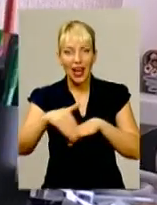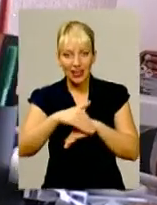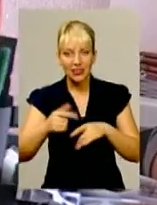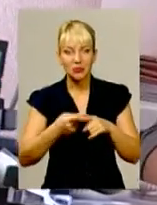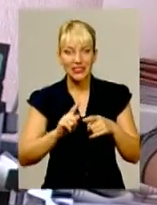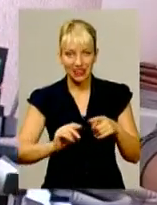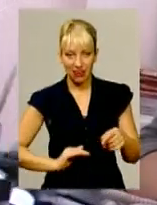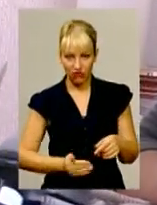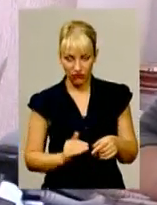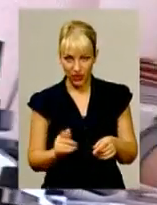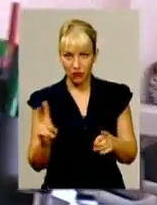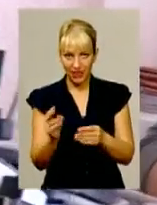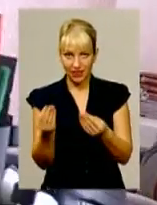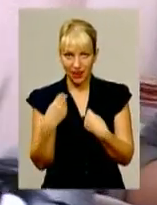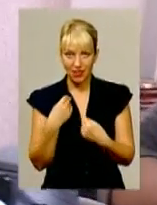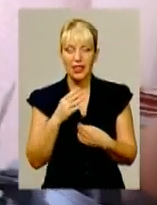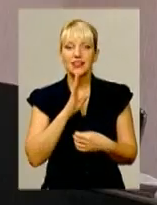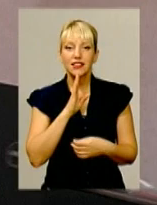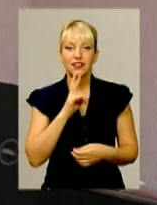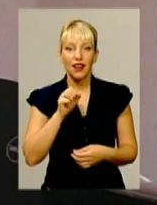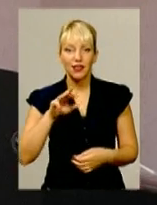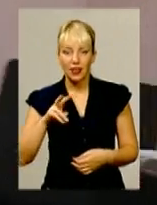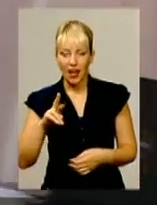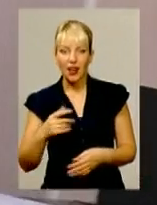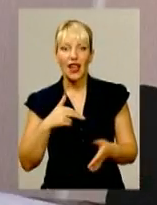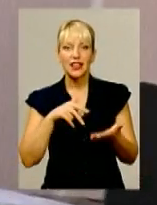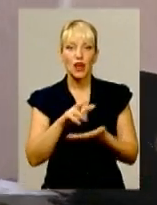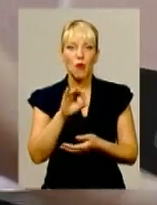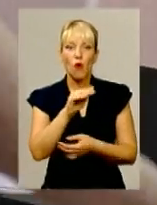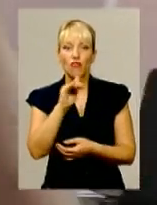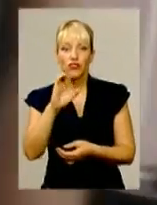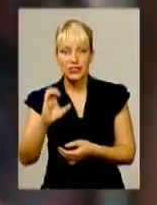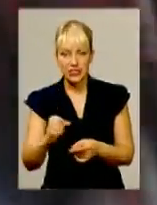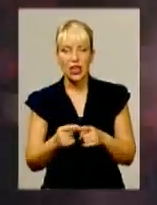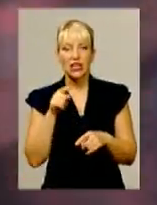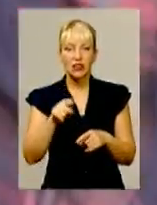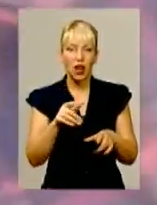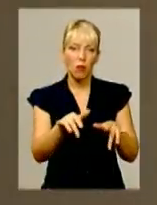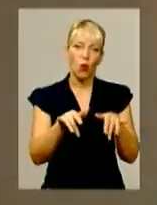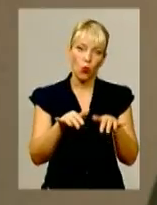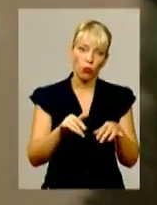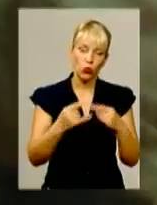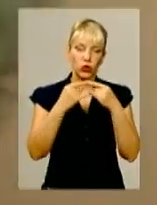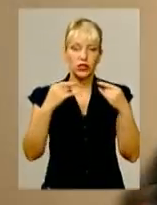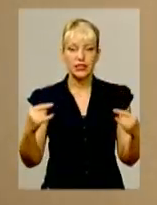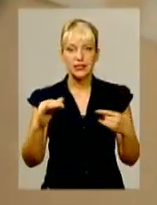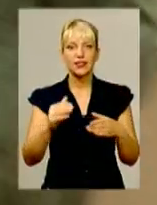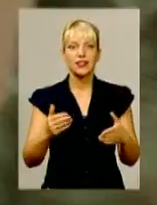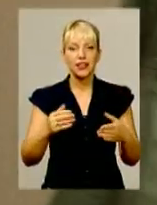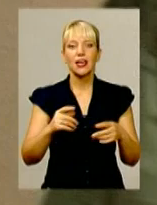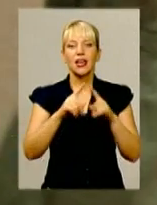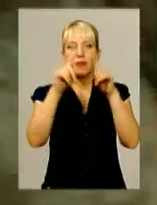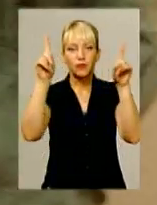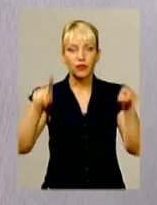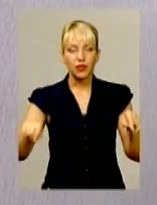йдемо до офісу. Вона в півпорожньому приміщенні, лише три столи із ноутбуками. На стінах кілька сертифікатів на ім'я директора, якого, до